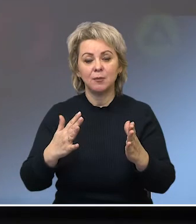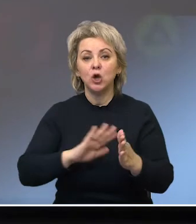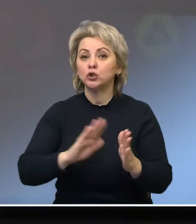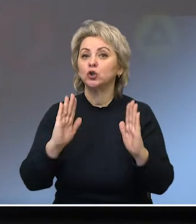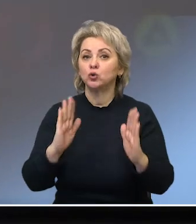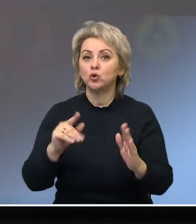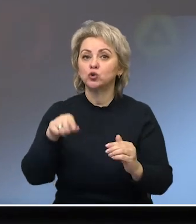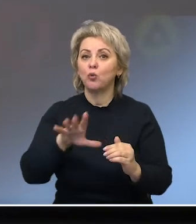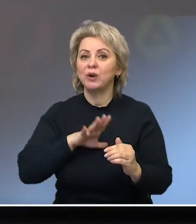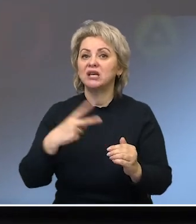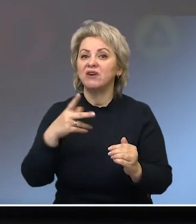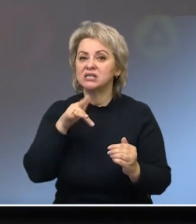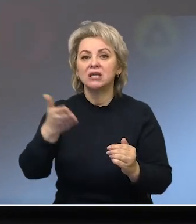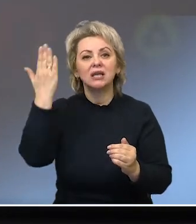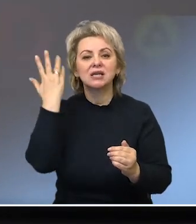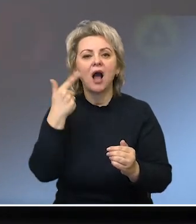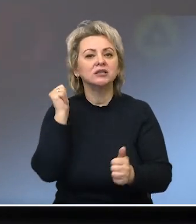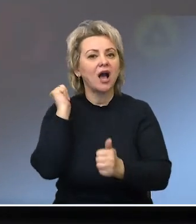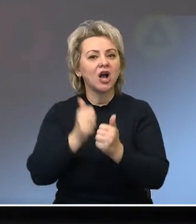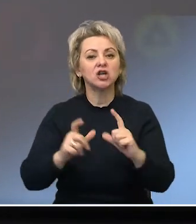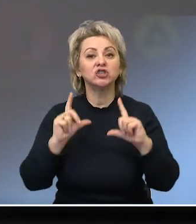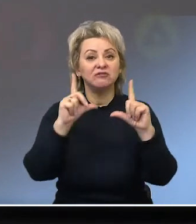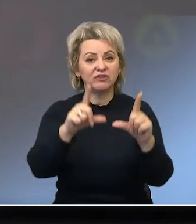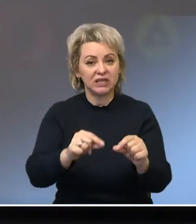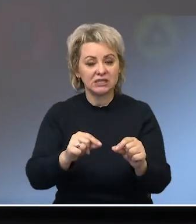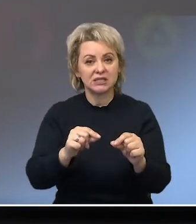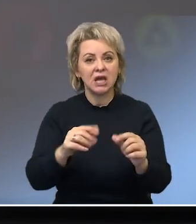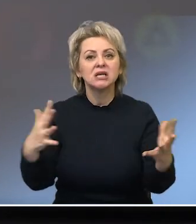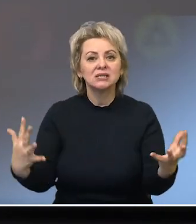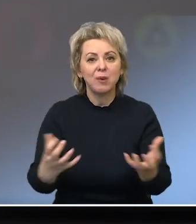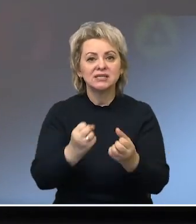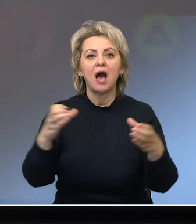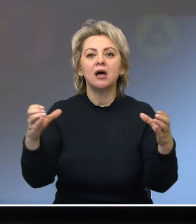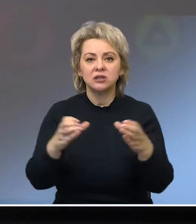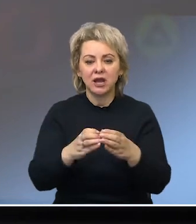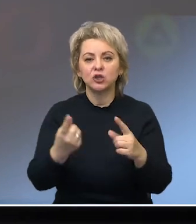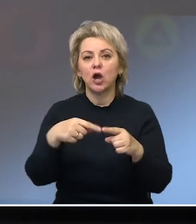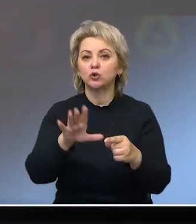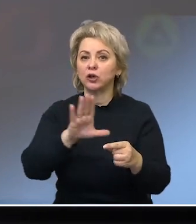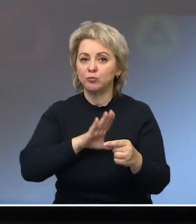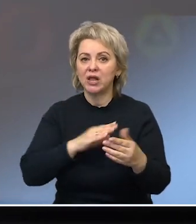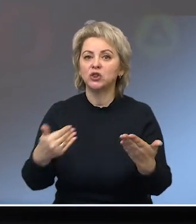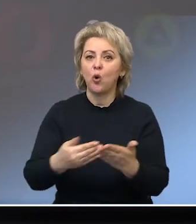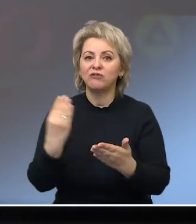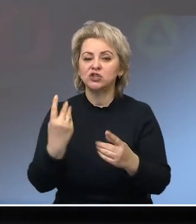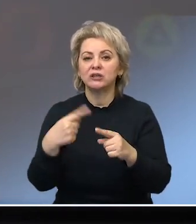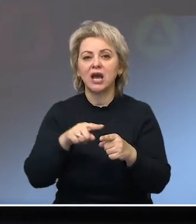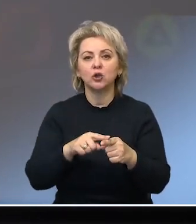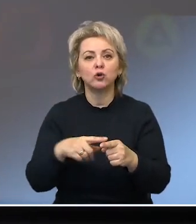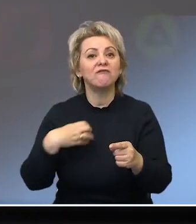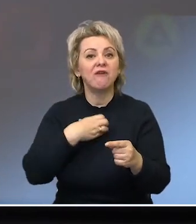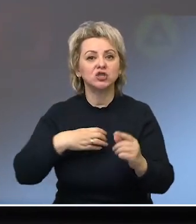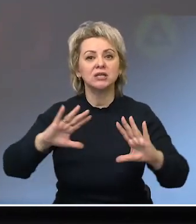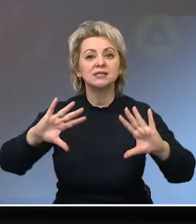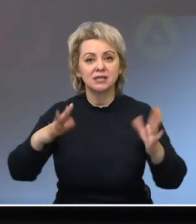назад, когда каждый выезд спасательного отряда, который был на Вашахтинске, это было какое-то знаковое событие. Но если